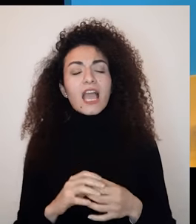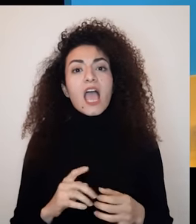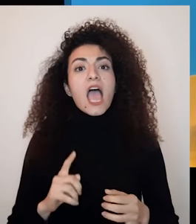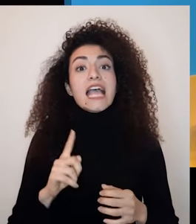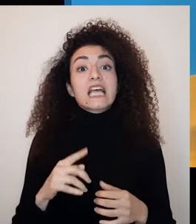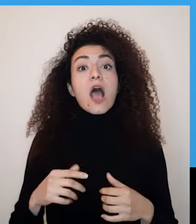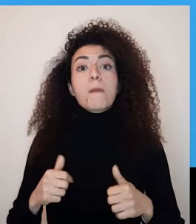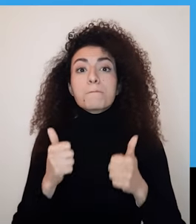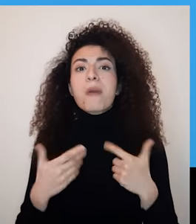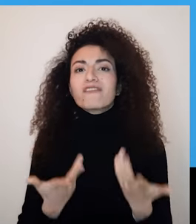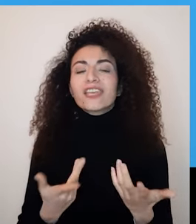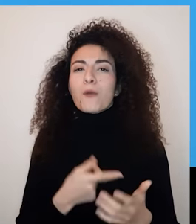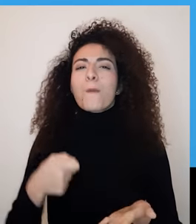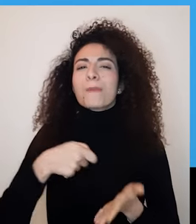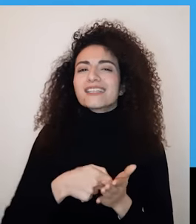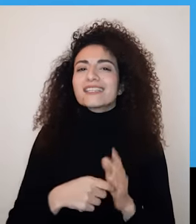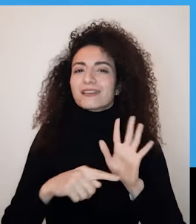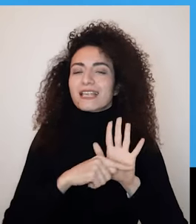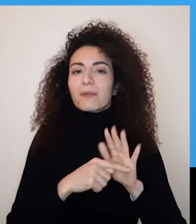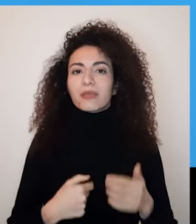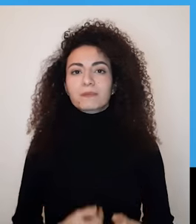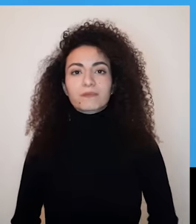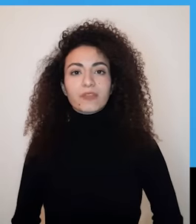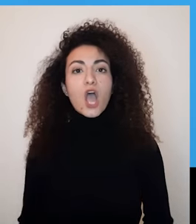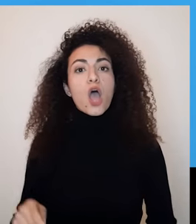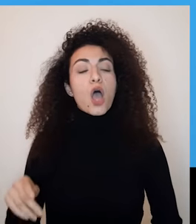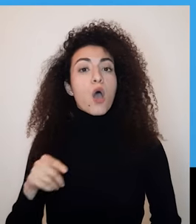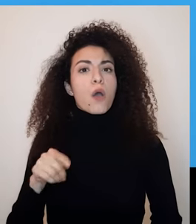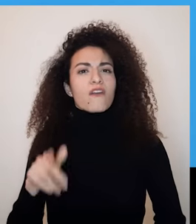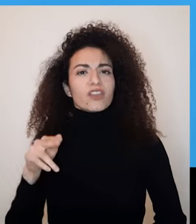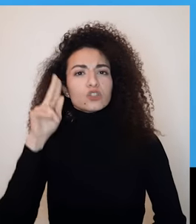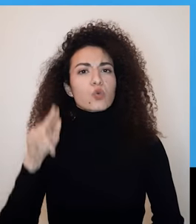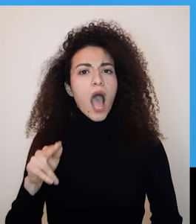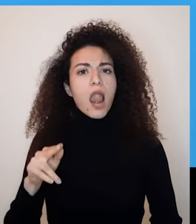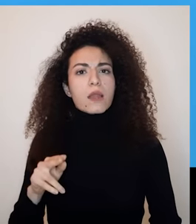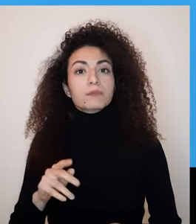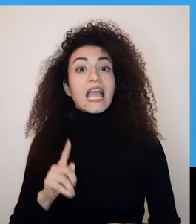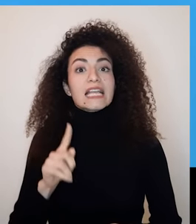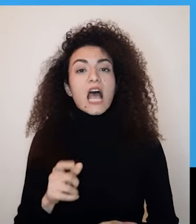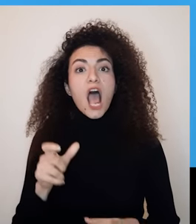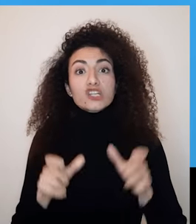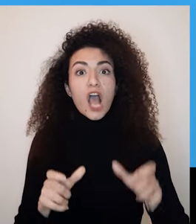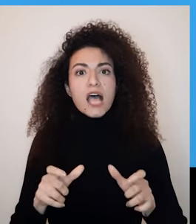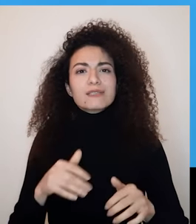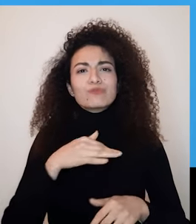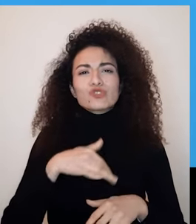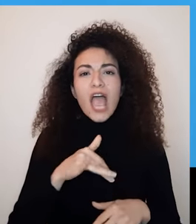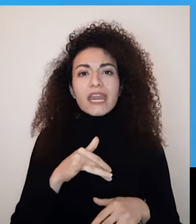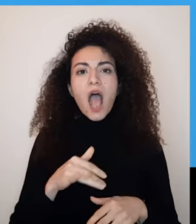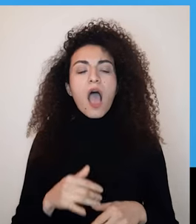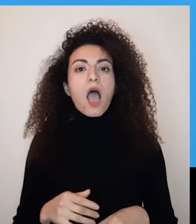صدقات صحية وطرح توم روف سؤال معاكس ماذا عن الأشخاص اللي يتمكنوا من الخروج من حالة التشرد؟